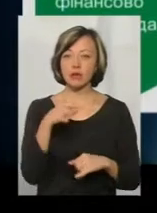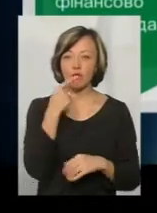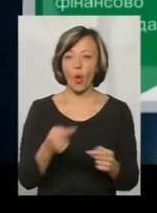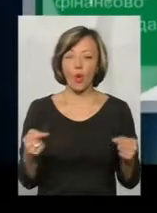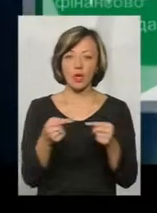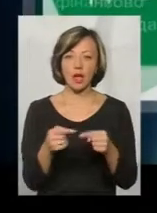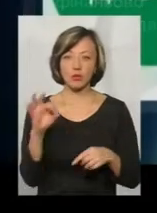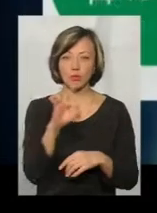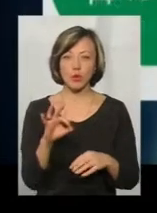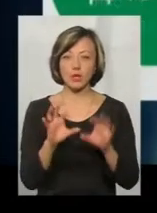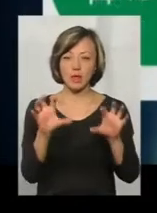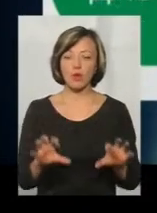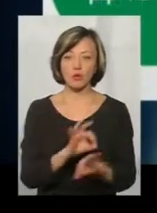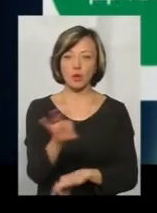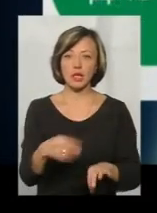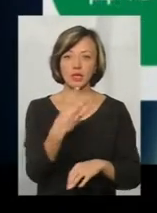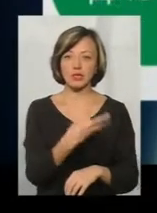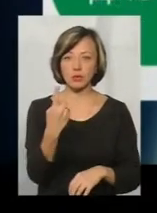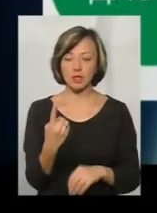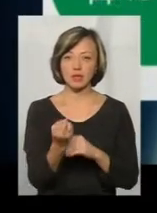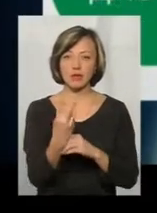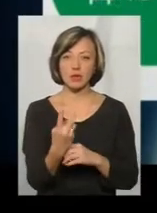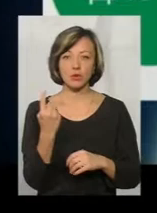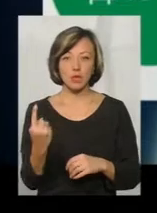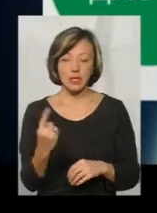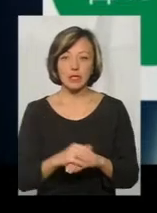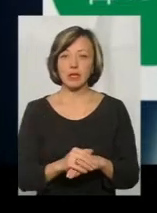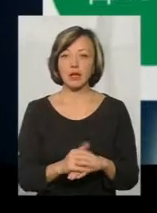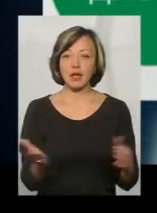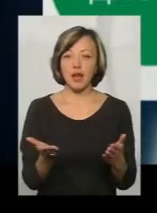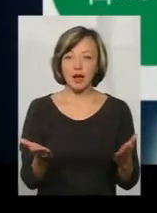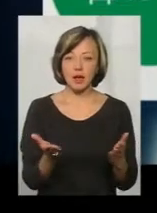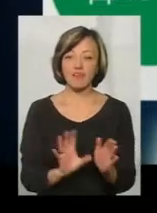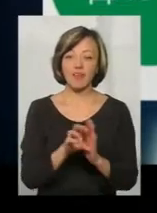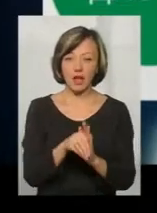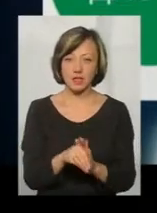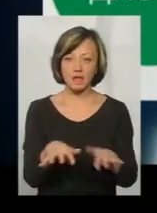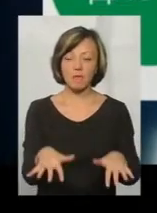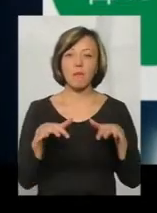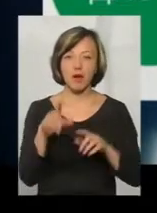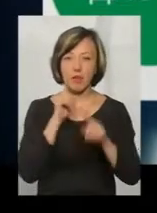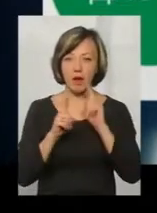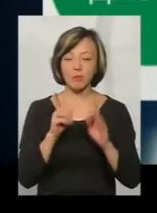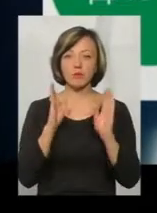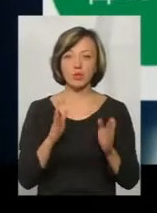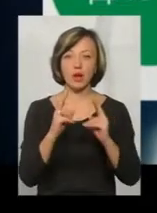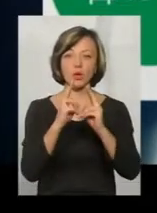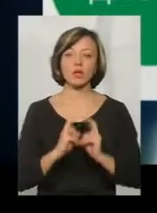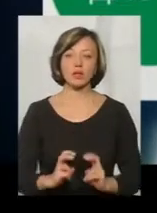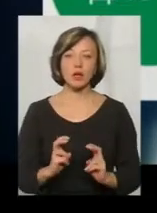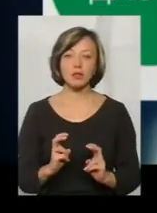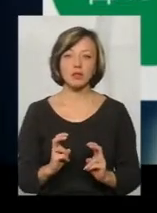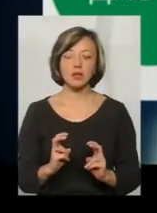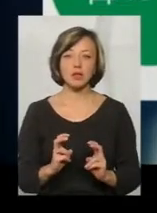конкретно про законопроект 31.12.1. Той, який внесений в парламент і буде розглядатися